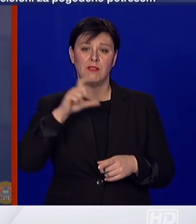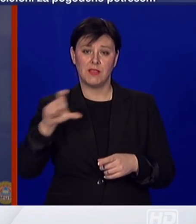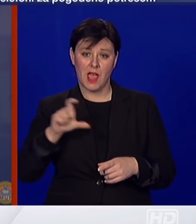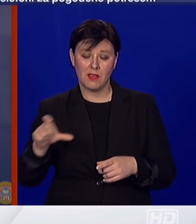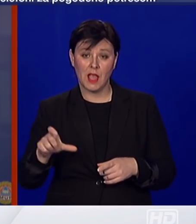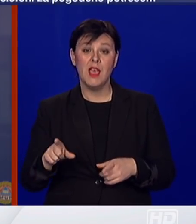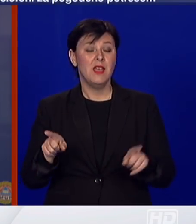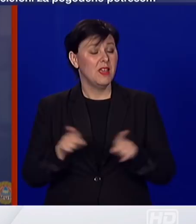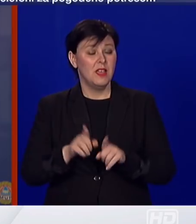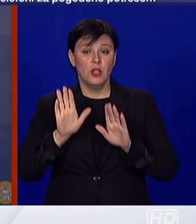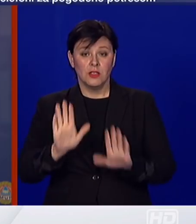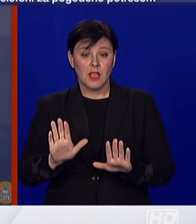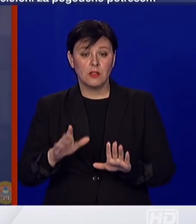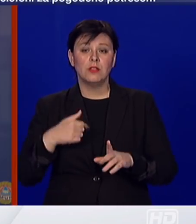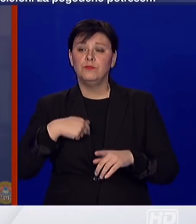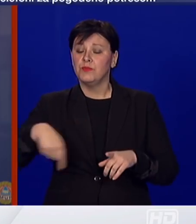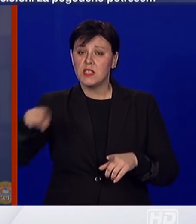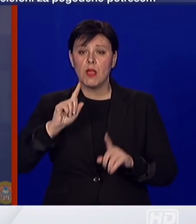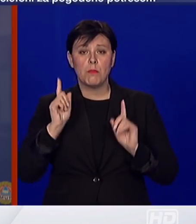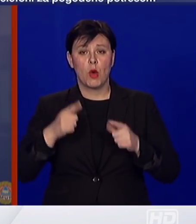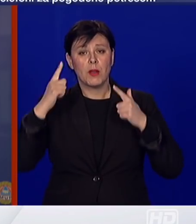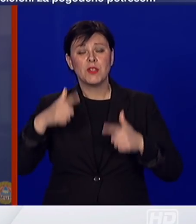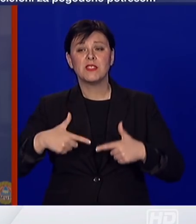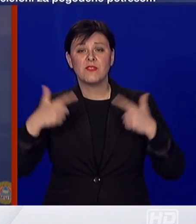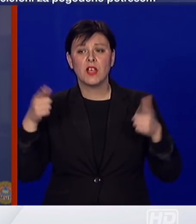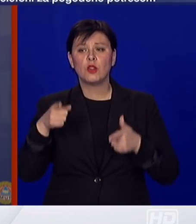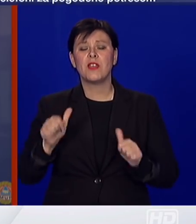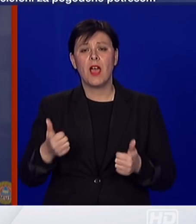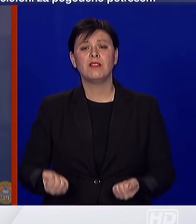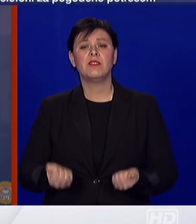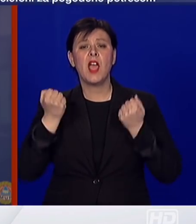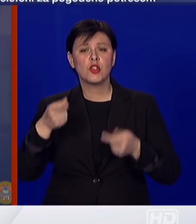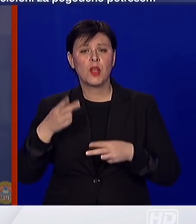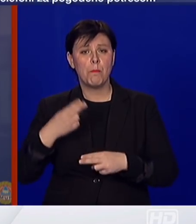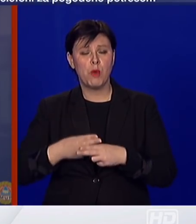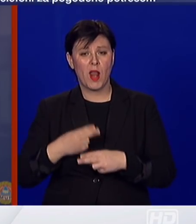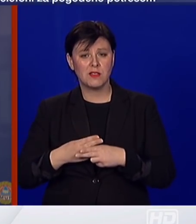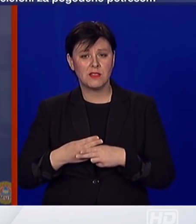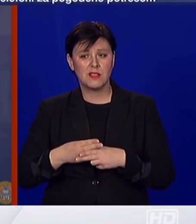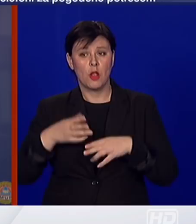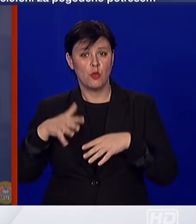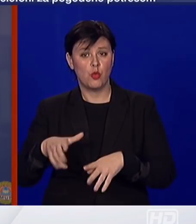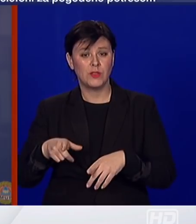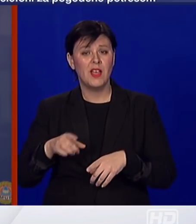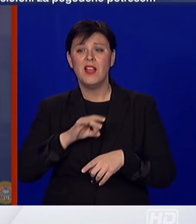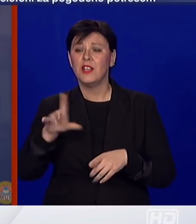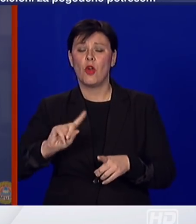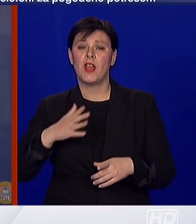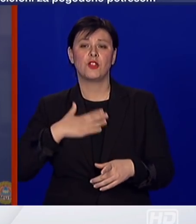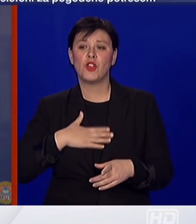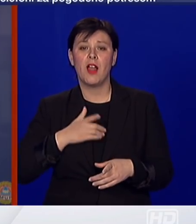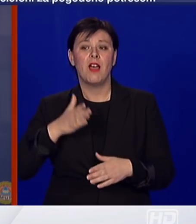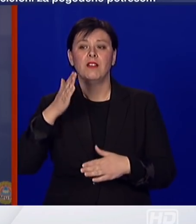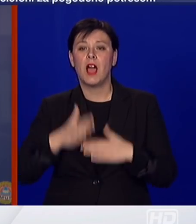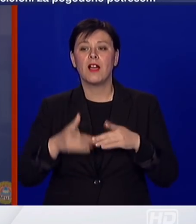moramo biti svjesni da su to svi teški bolesnici i da nitko ne bi želio takav ishod.